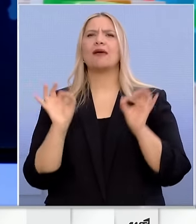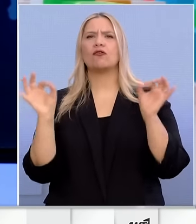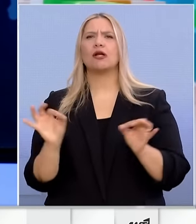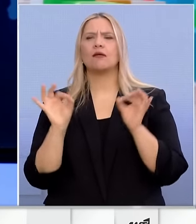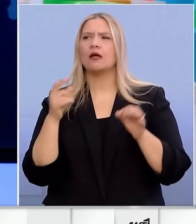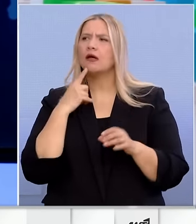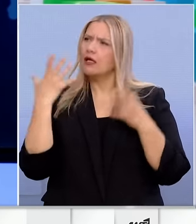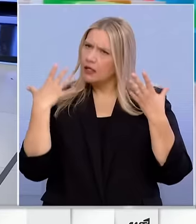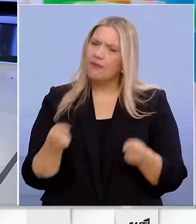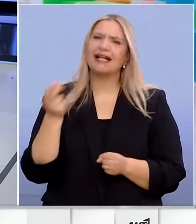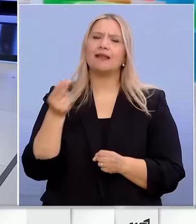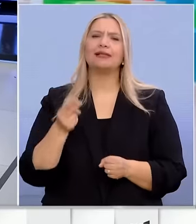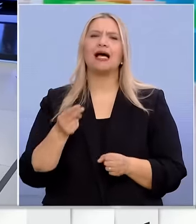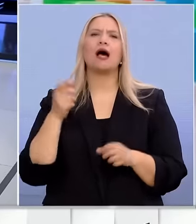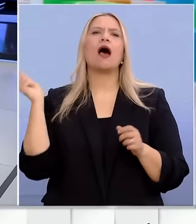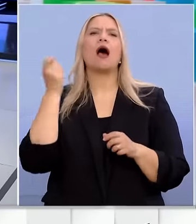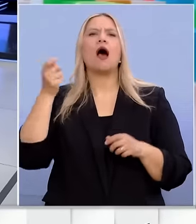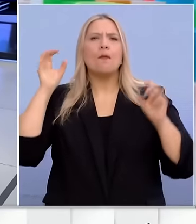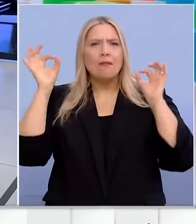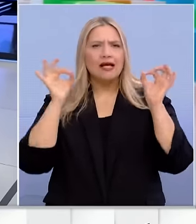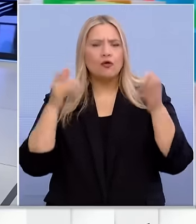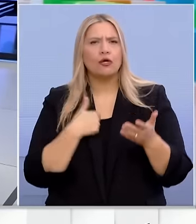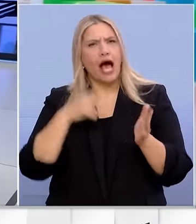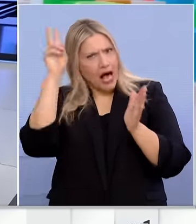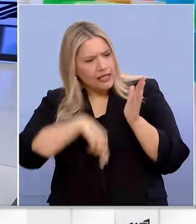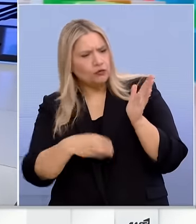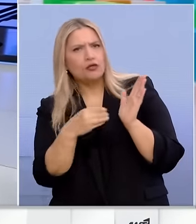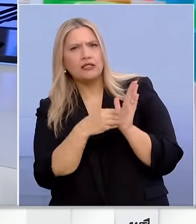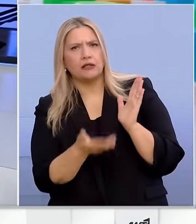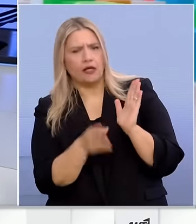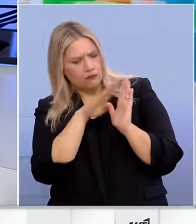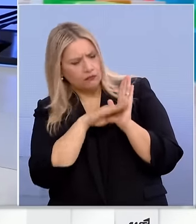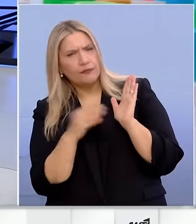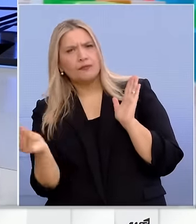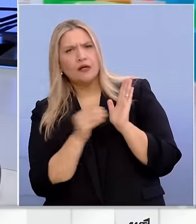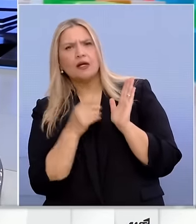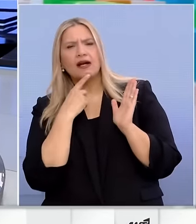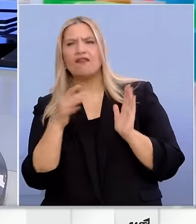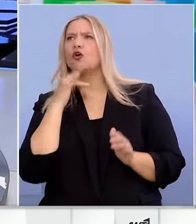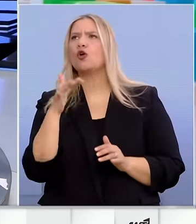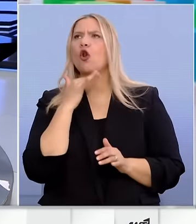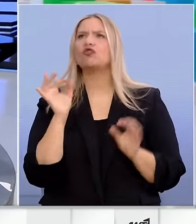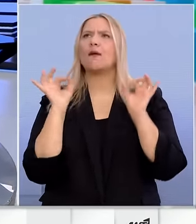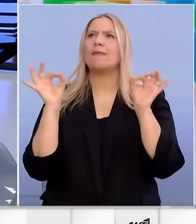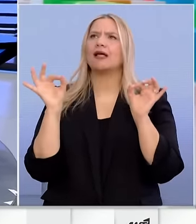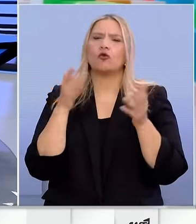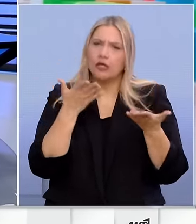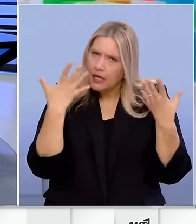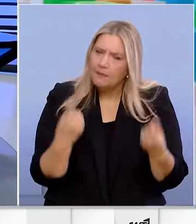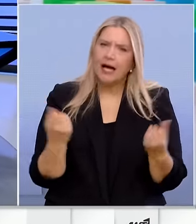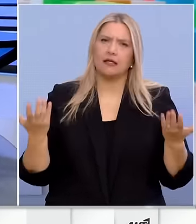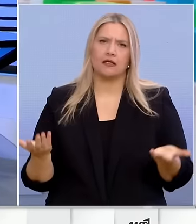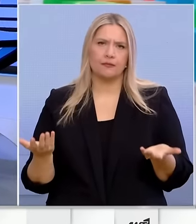εθνικότητα υπάρχει και έχει αναγνωριστεί και από τις συνθήκες δηλαδή στο εσωτερικό τους θα το λένε. Μακεδονική γλώσσα έχει μείνει κλπ. Και